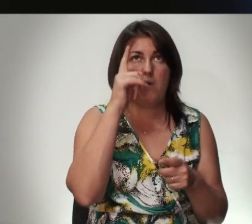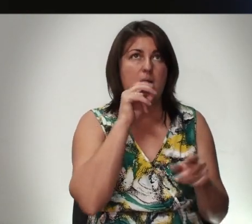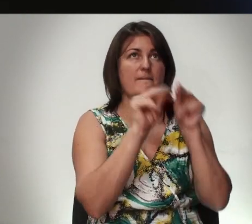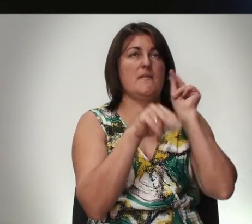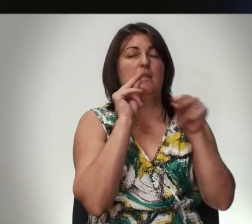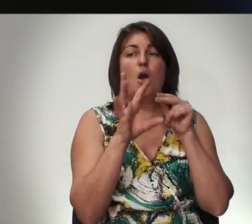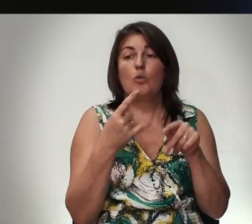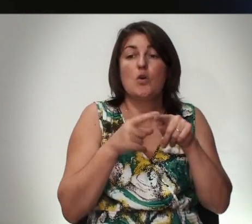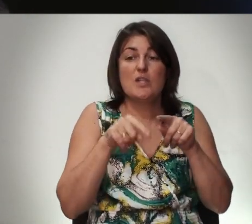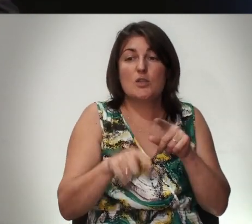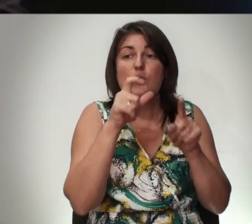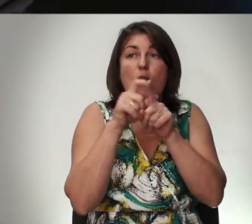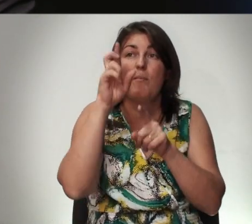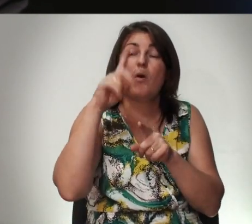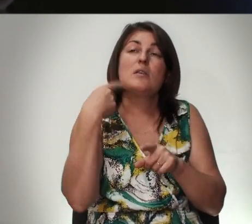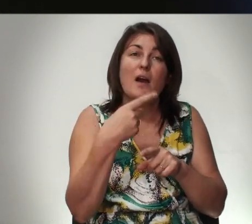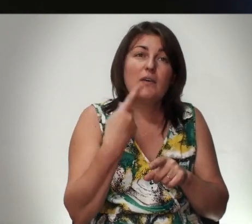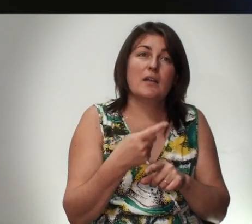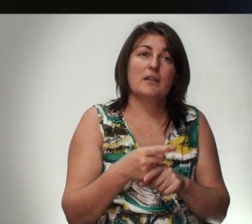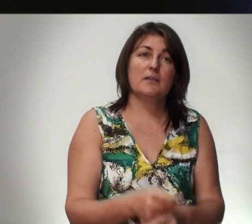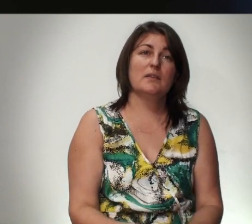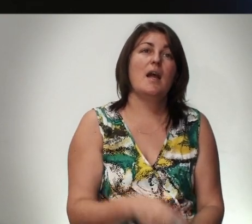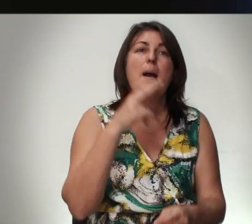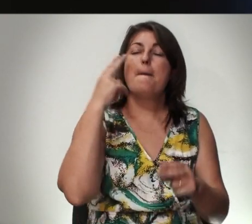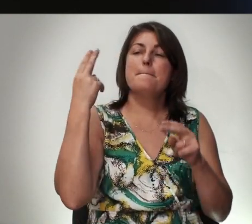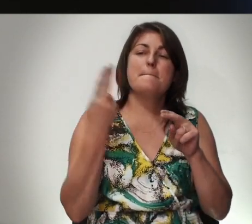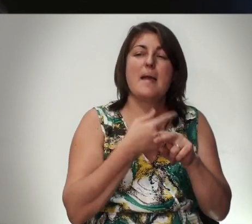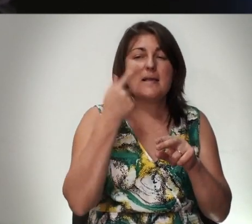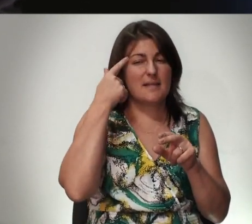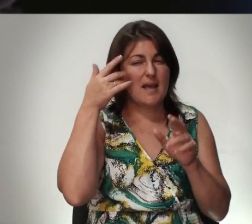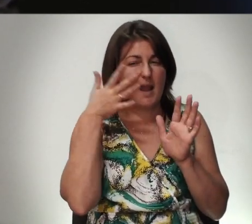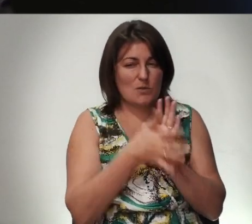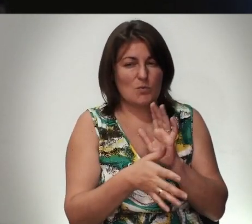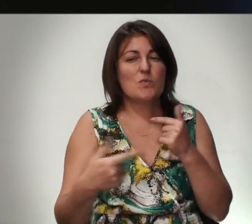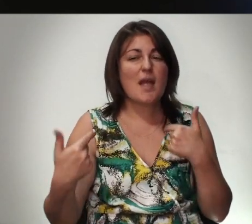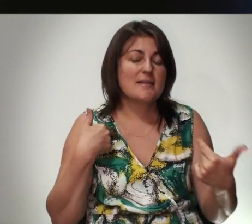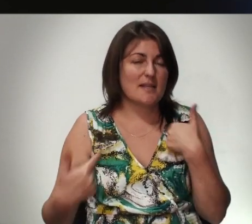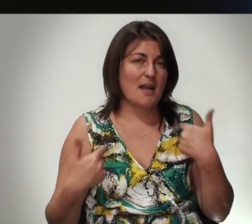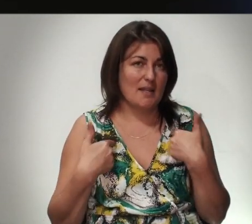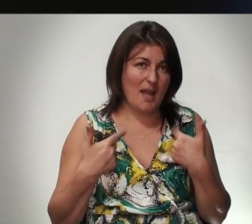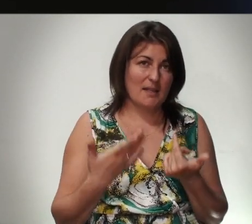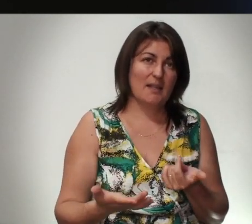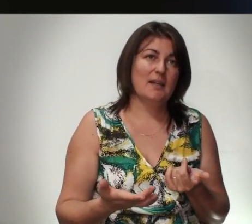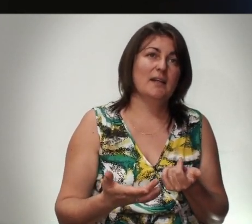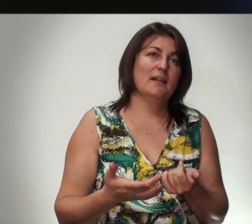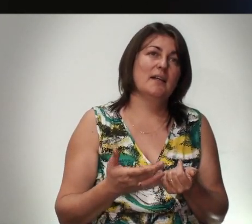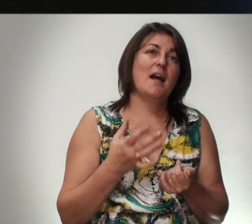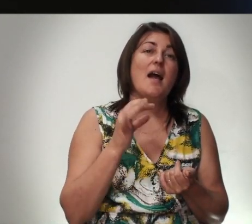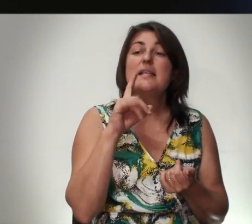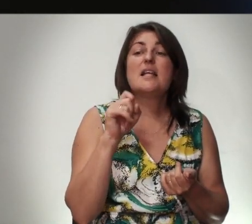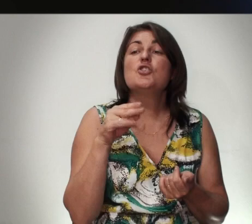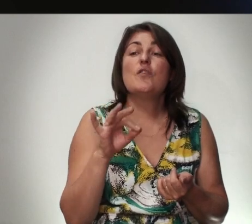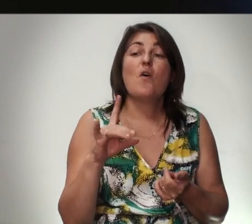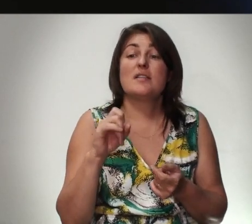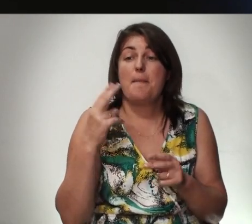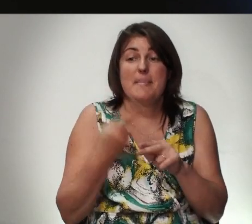Но здесь Слово Божие Говорит Безрассудные Страдали Из-за чего